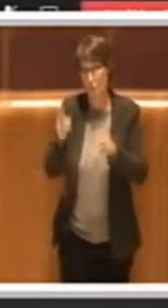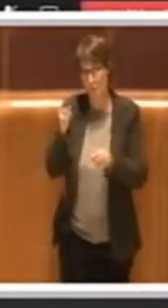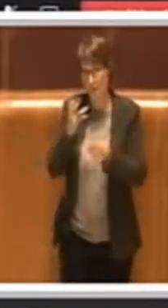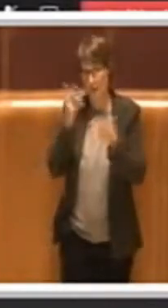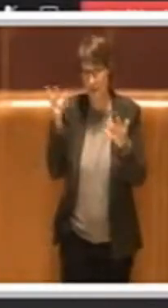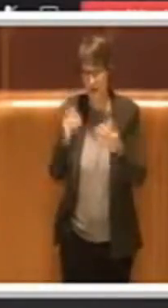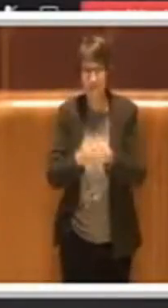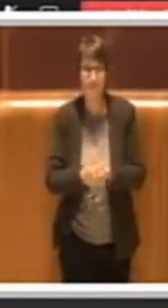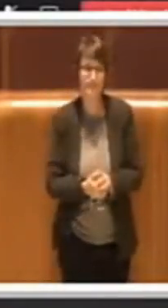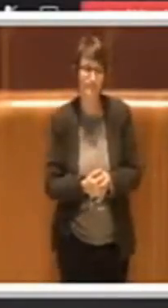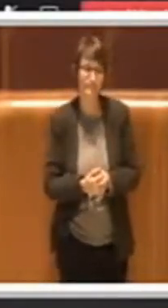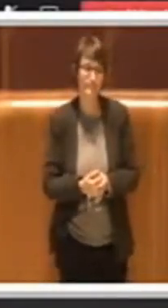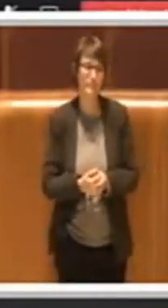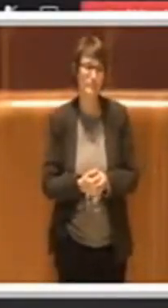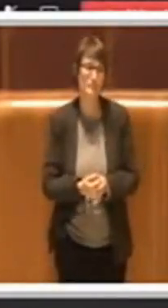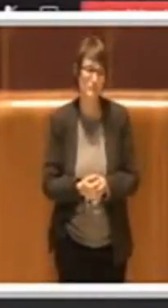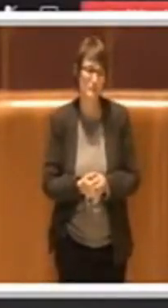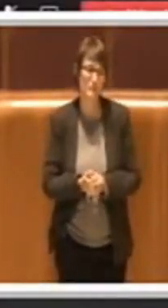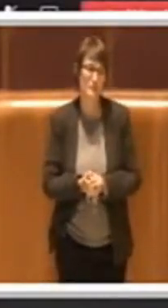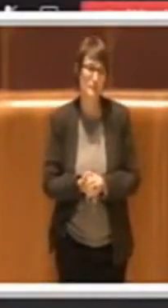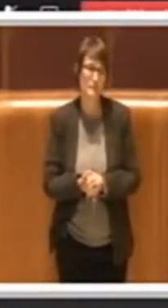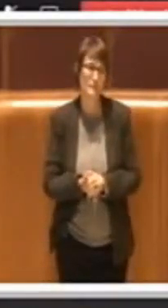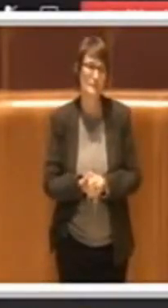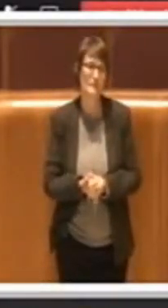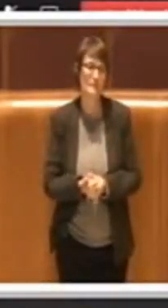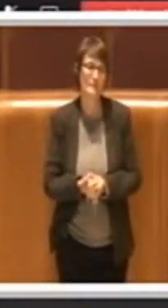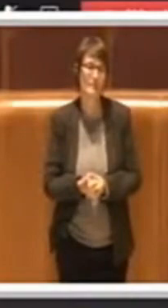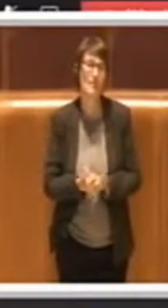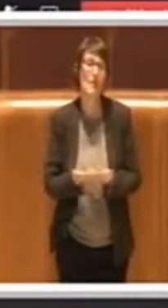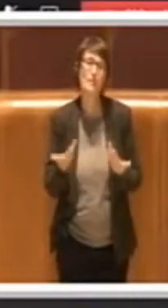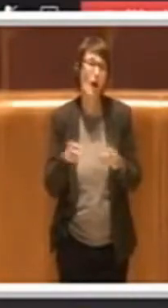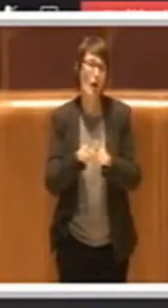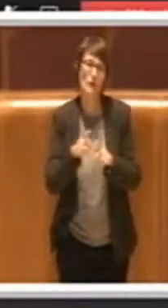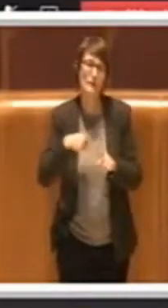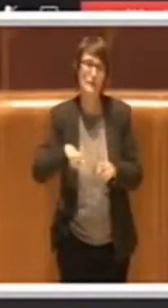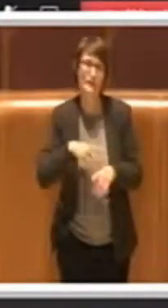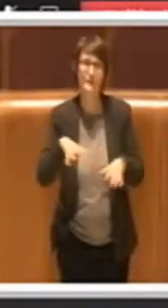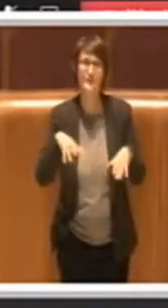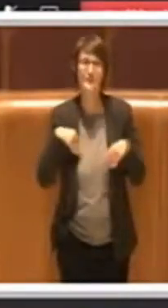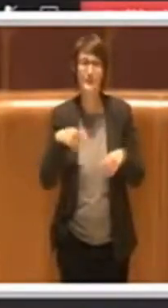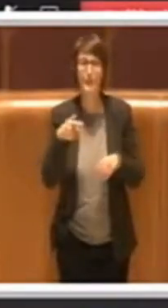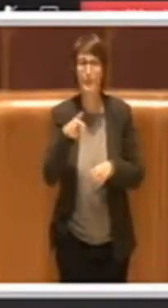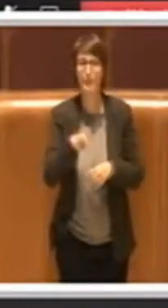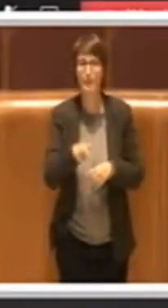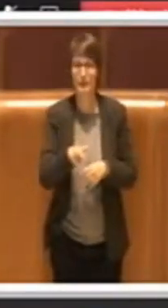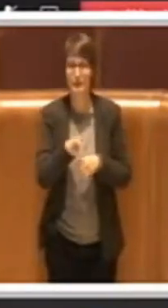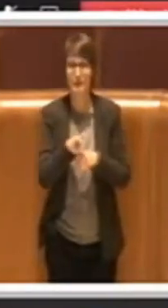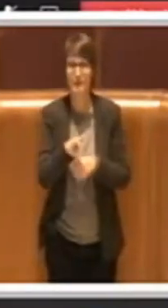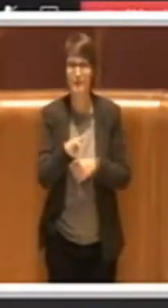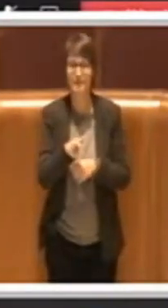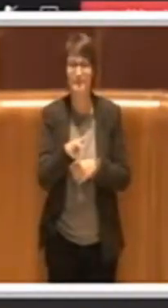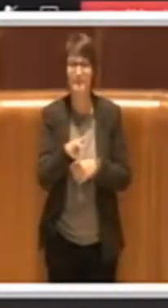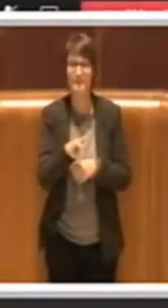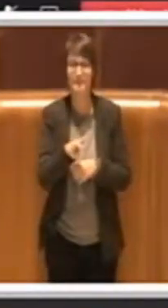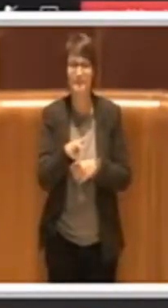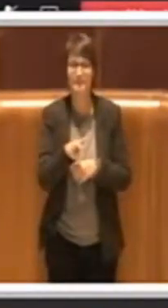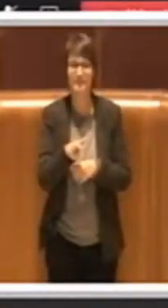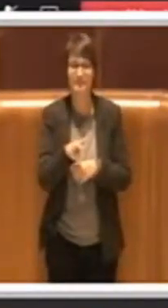Ciò nonostante noi su questo ci asserremo, ci asserremo perché questo